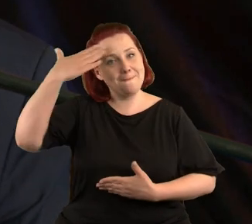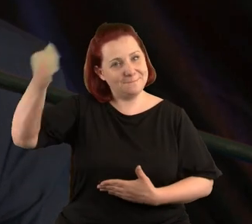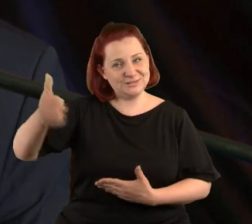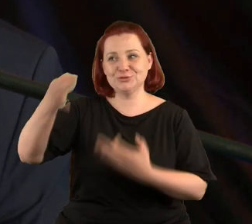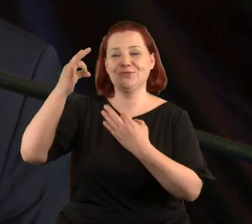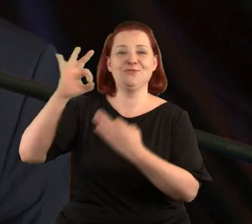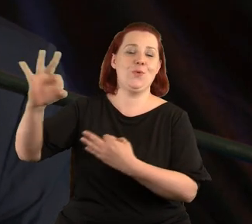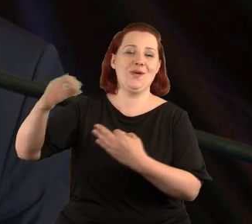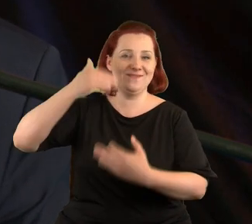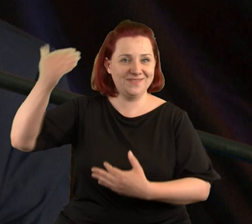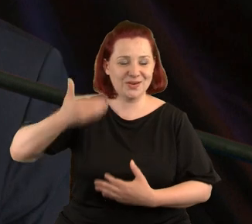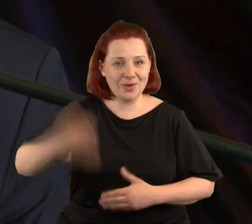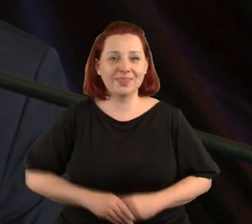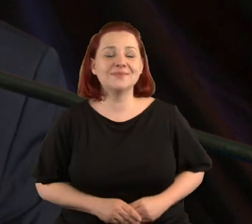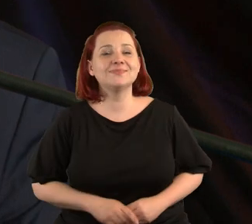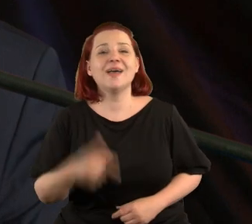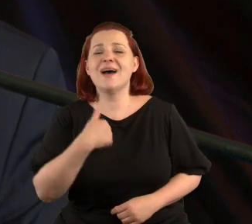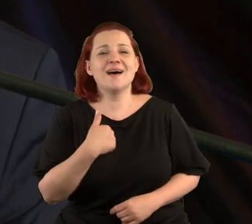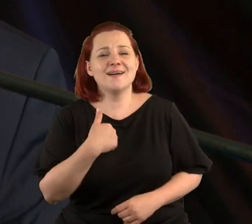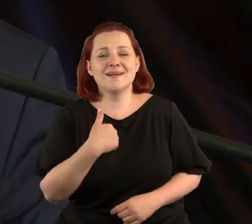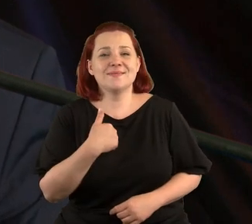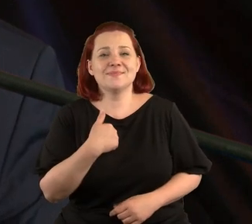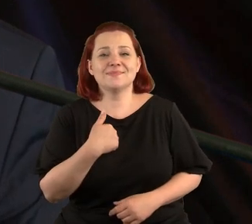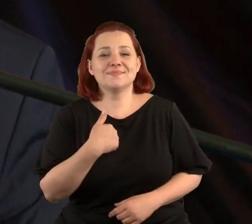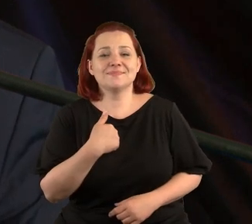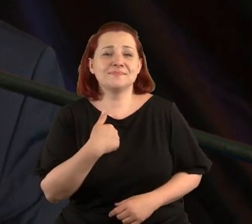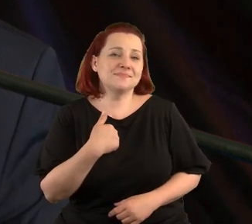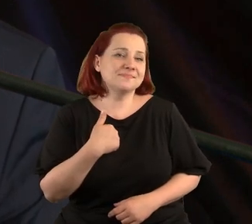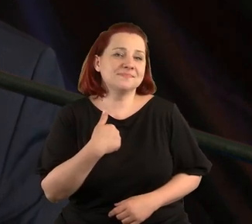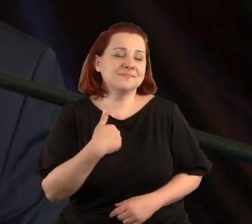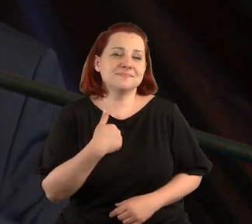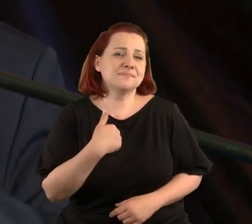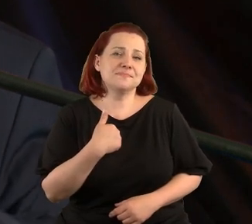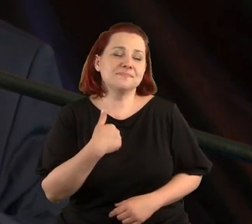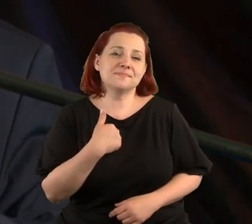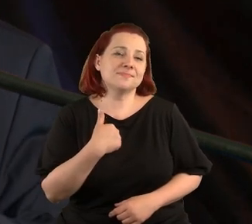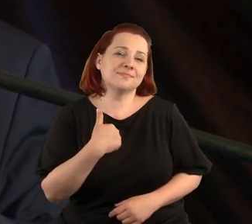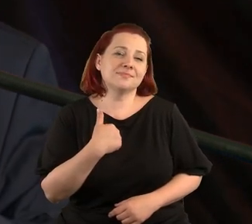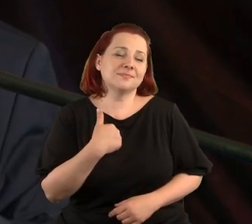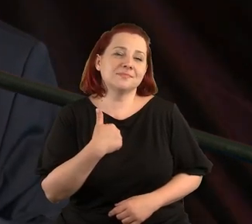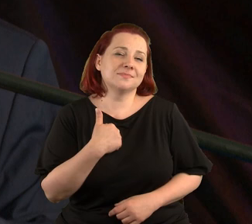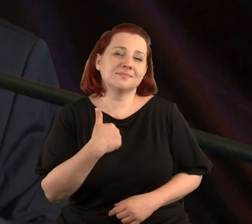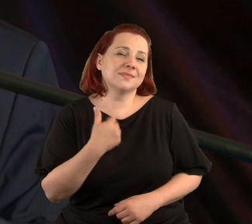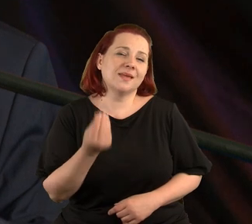wykład. Ja jeszcze tak może dla takiego,